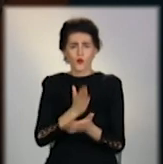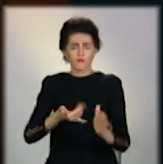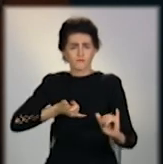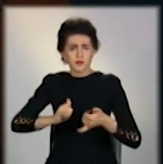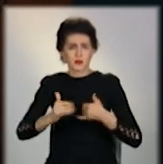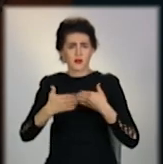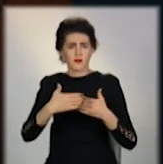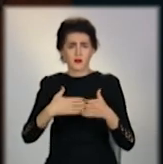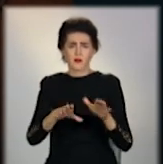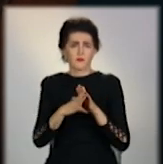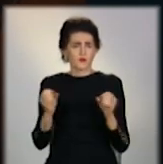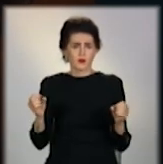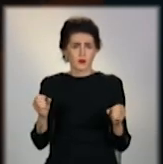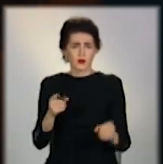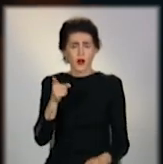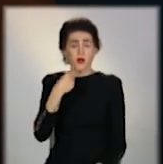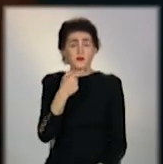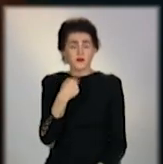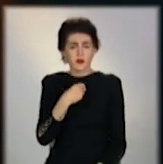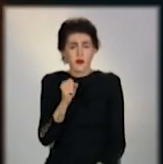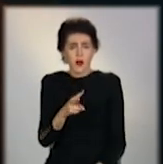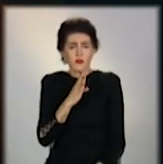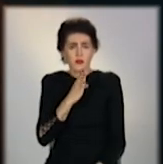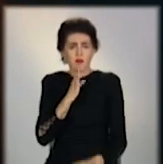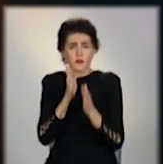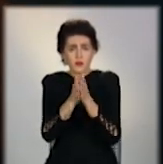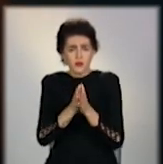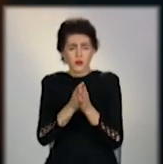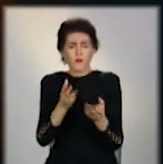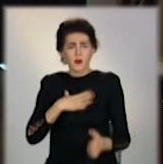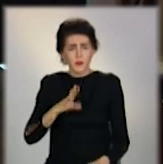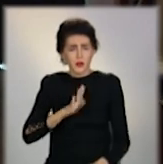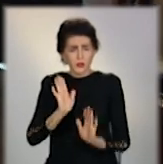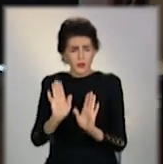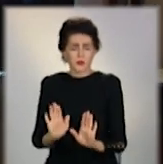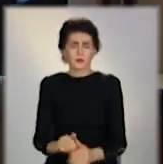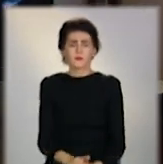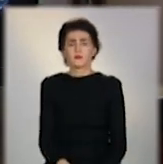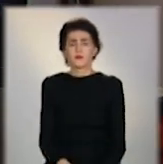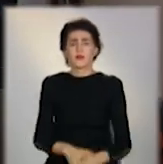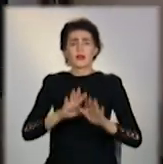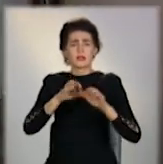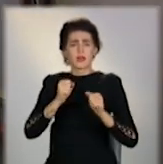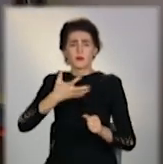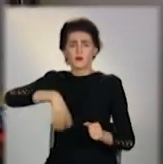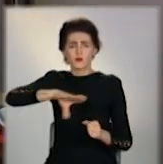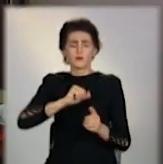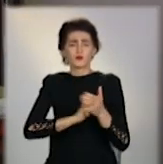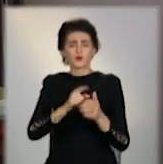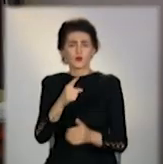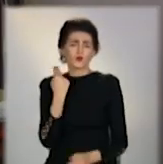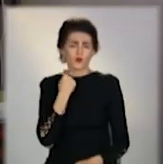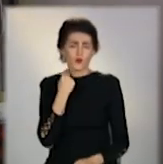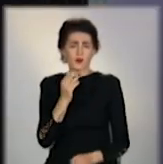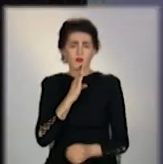ломали двері і все. Я кажу, вам же жінка просить подождати. Забрали оселю через борг, який пані